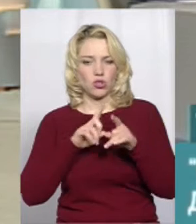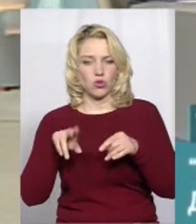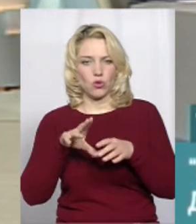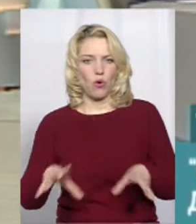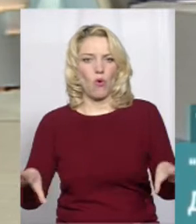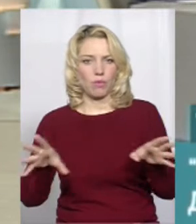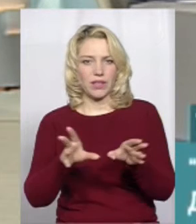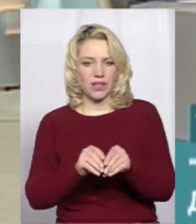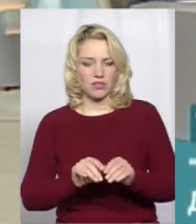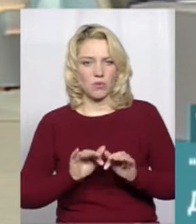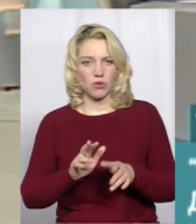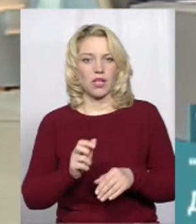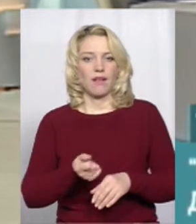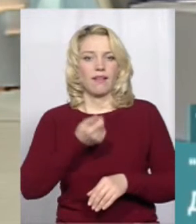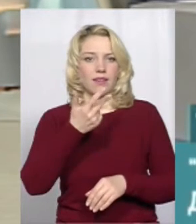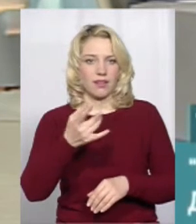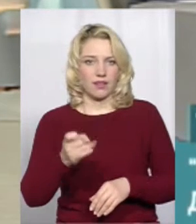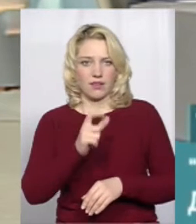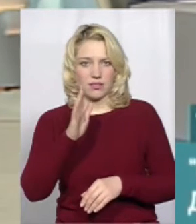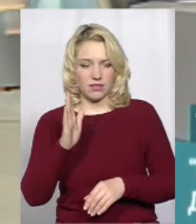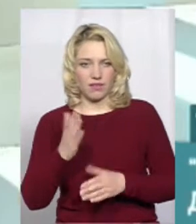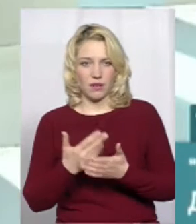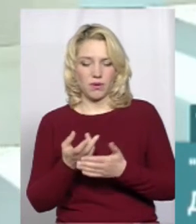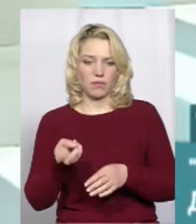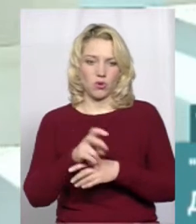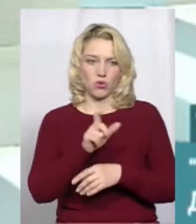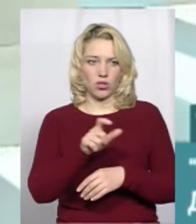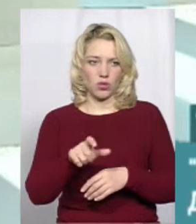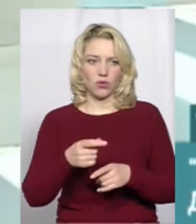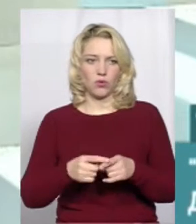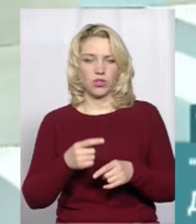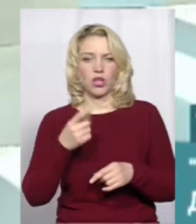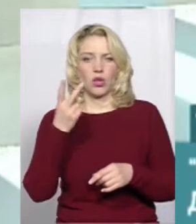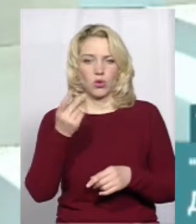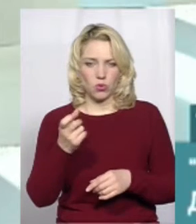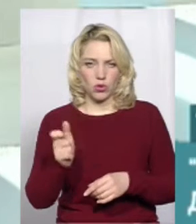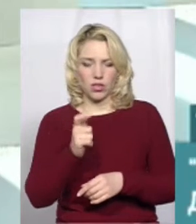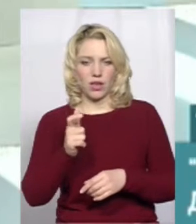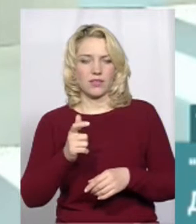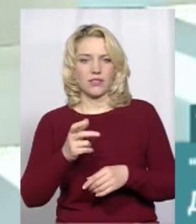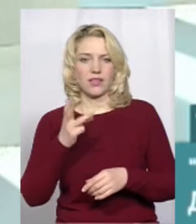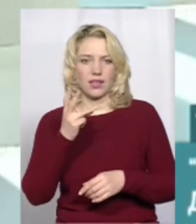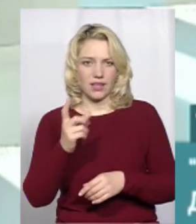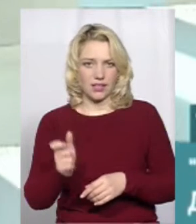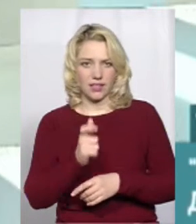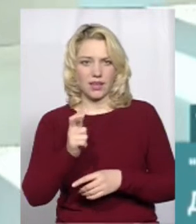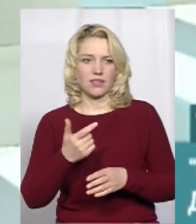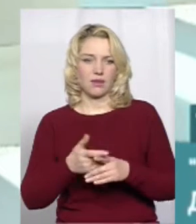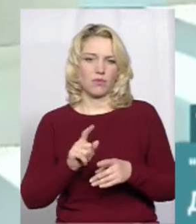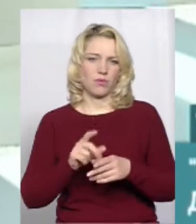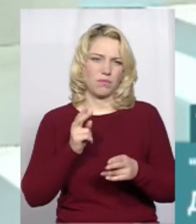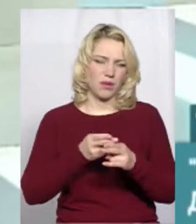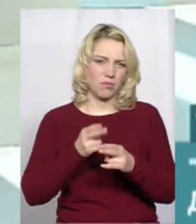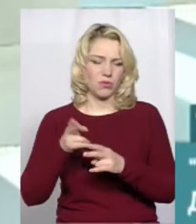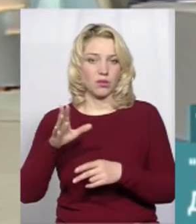'єднавчого процесу по декілька разів. Приходили люди один раз, не втомлювалися приходити другий раз і третій раз, там чинилися їм якісь